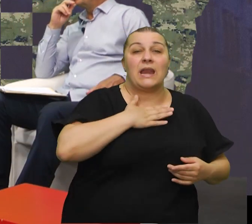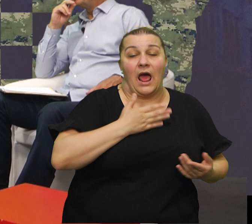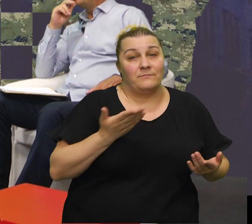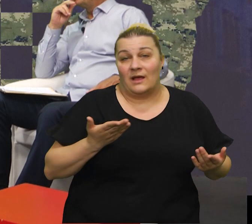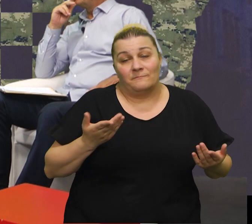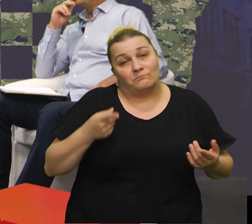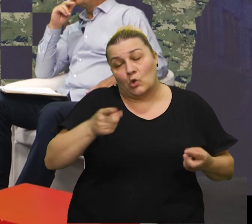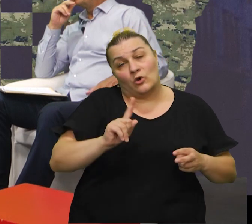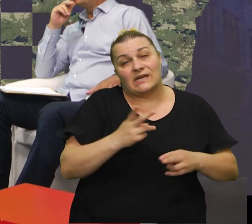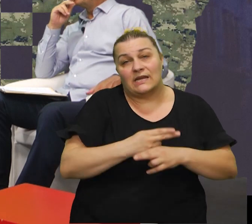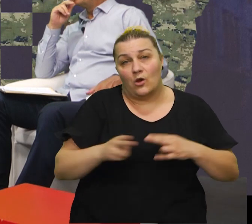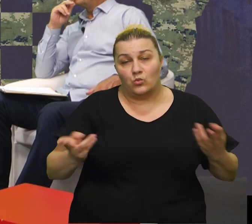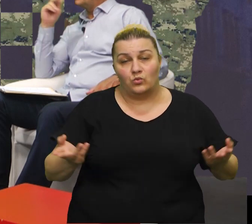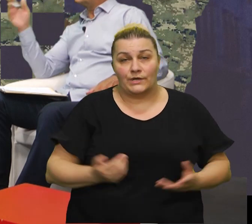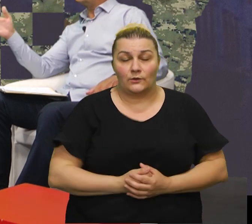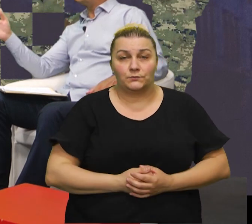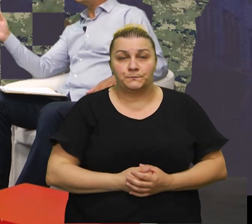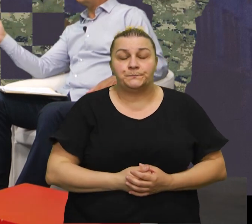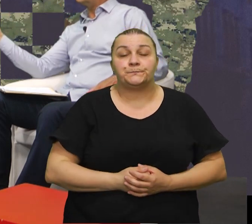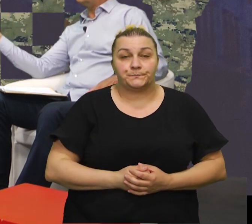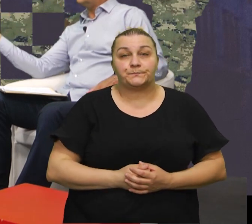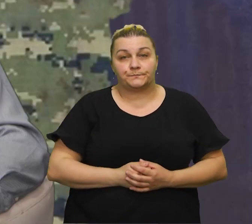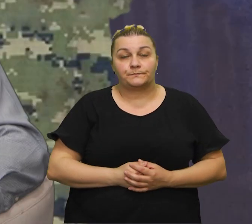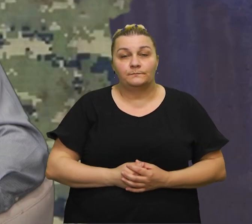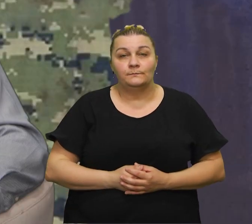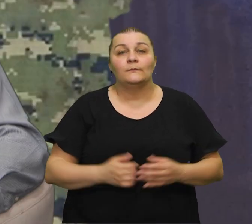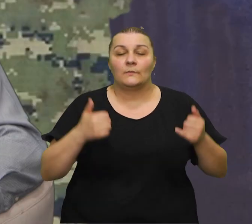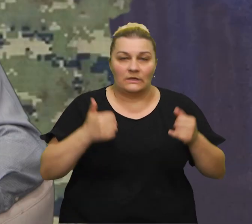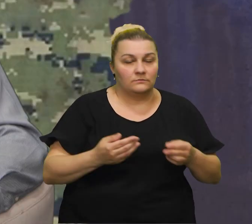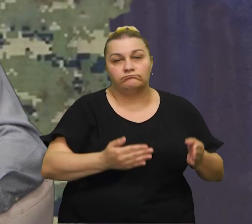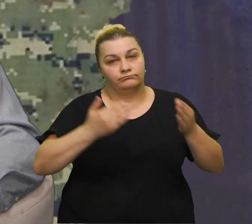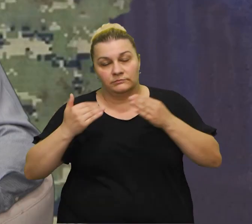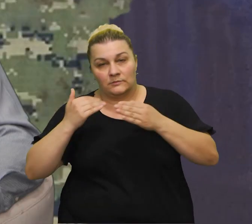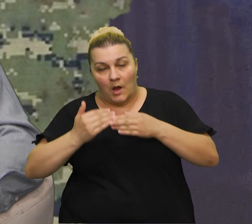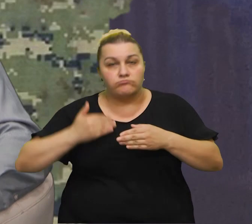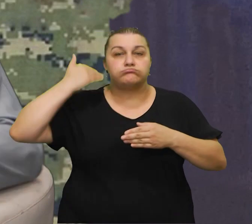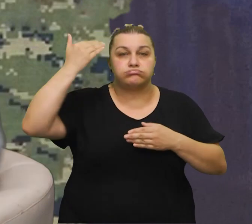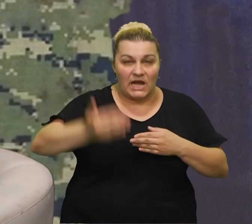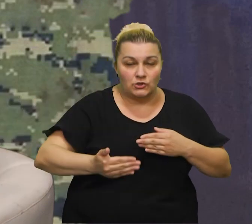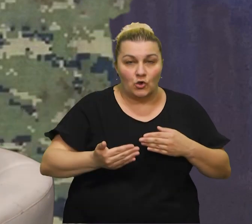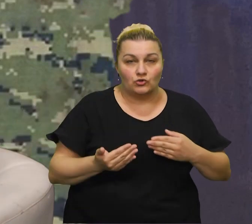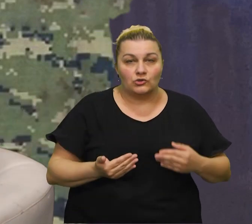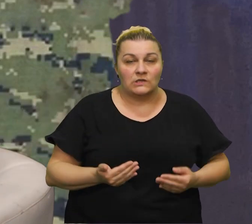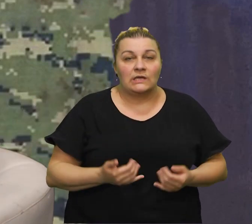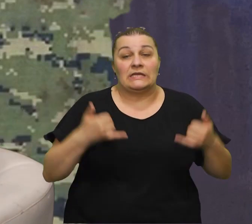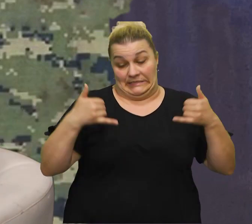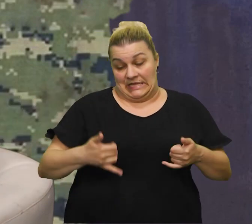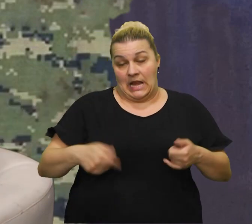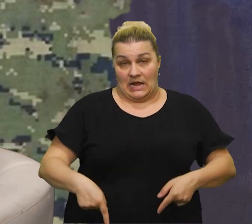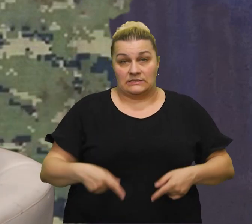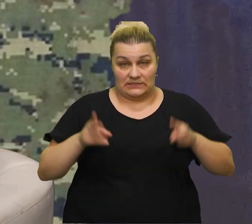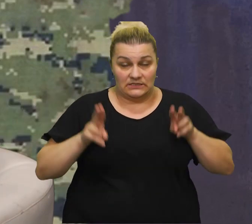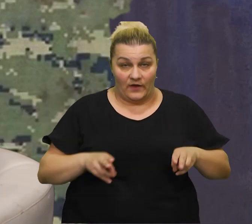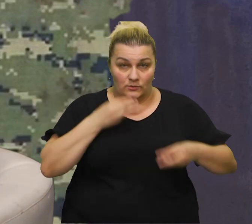Znači, nešto tu nekako trijima. Ajmo se sad vrati na Ivice, na preskočujemo sad, vratimo se u